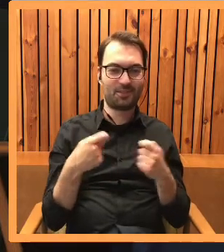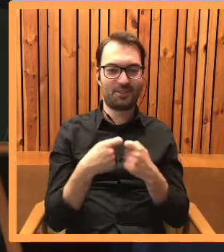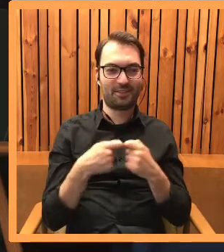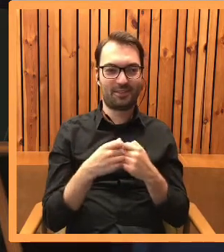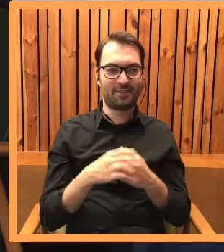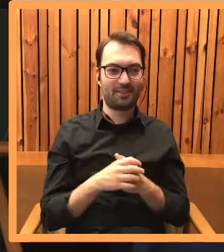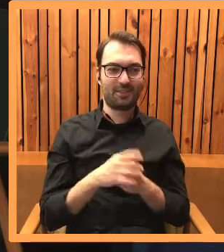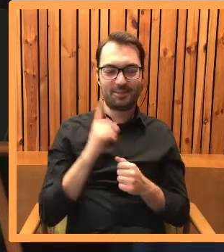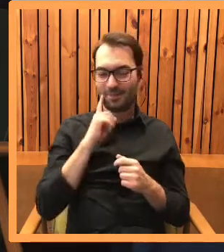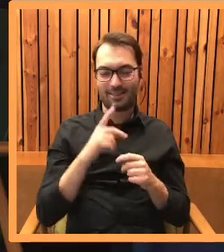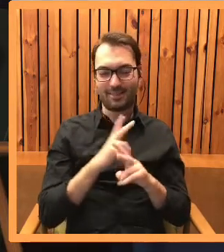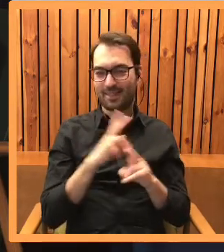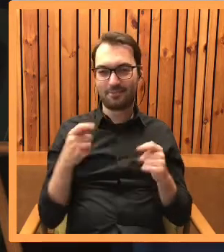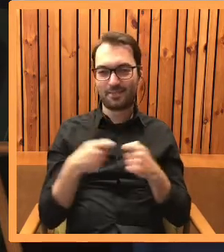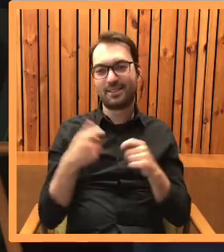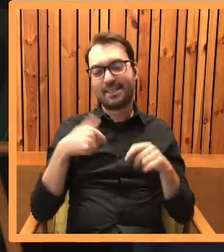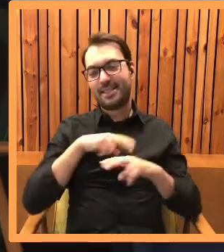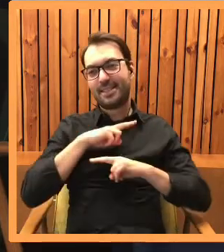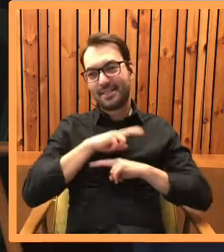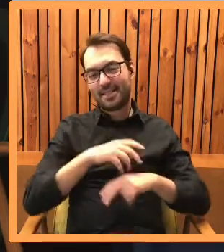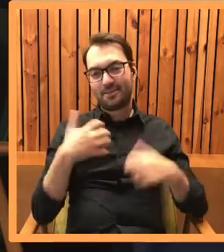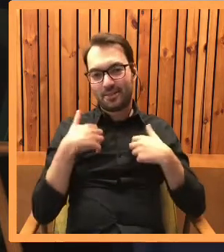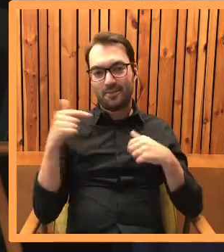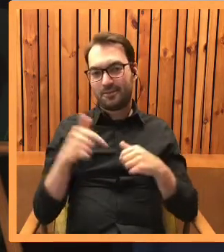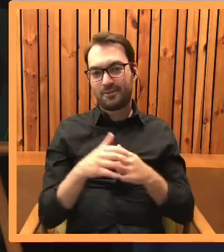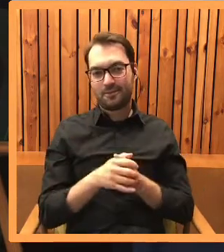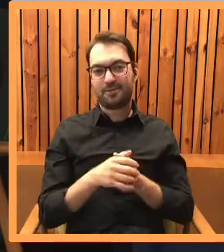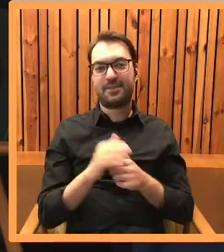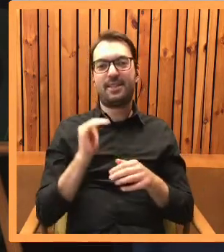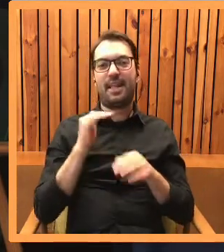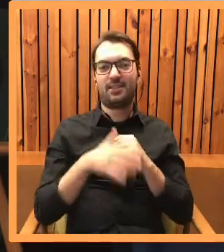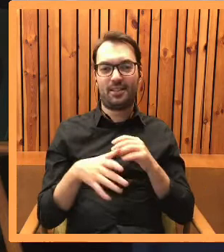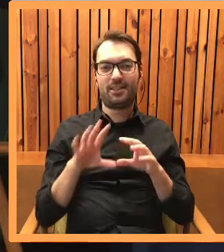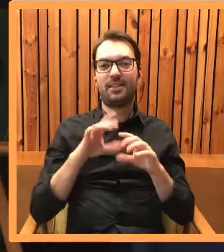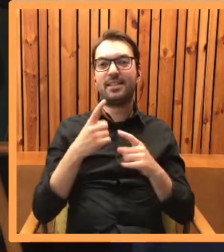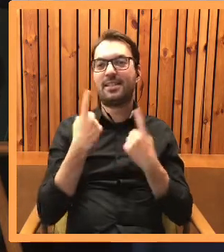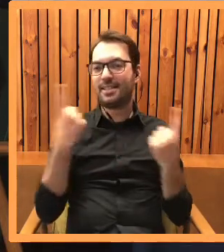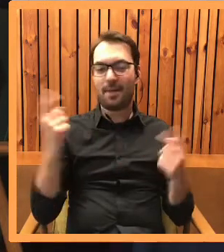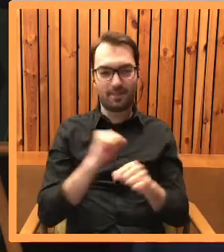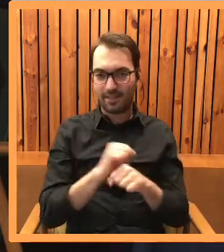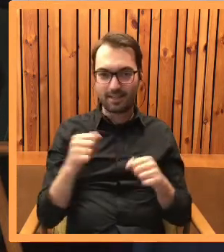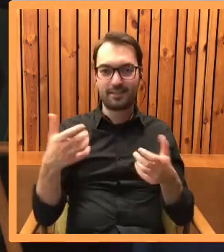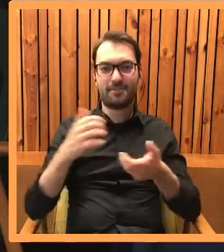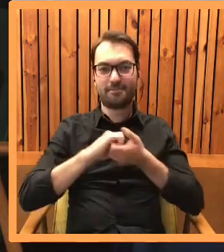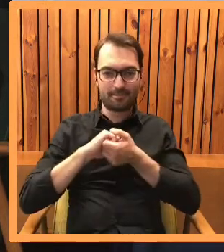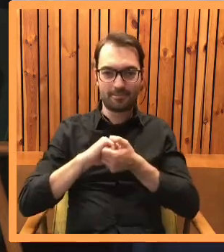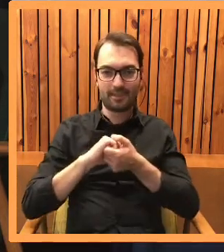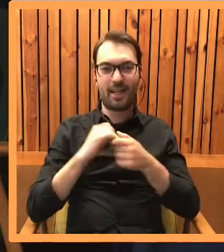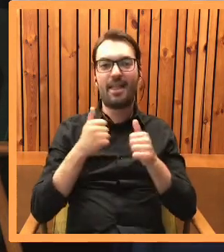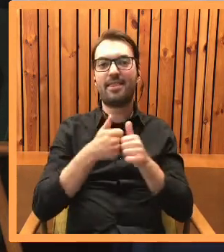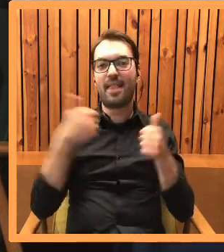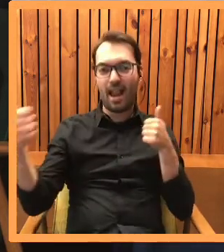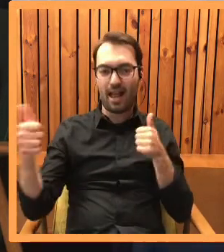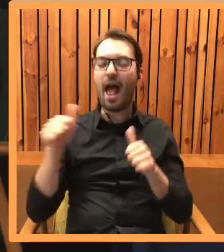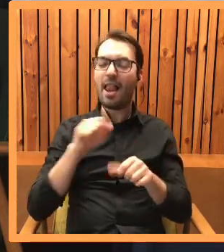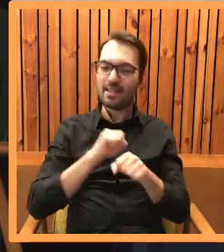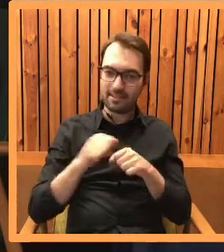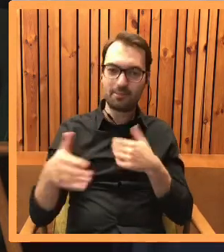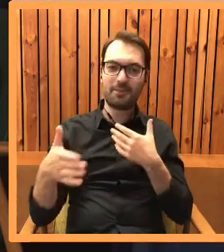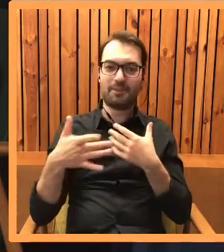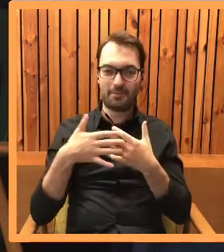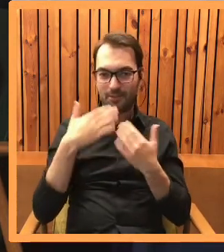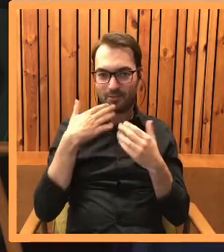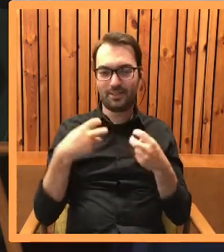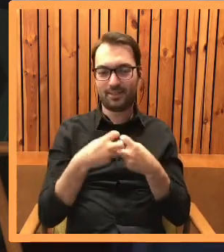No to prawda, nikomu nie jest na rękę, no ale musimy przetrwać, słuchaj. Dobrze, że jesteśmy w tym wszystkim razem i mimo, że w oddaleniu to jednak tutaj w dużej bliskości dzięki